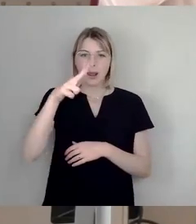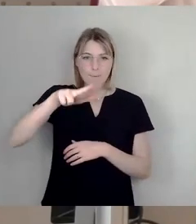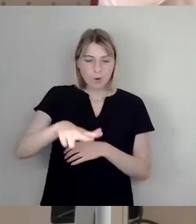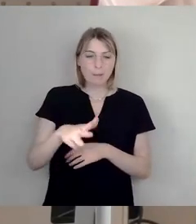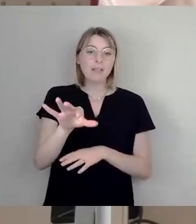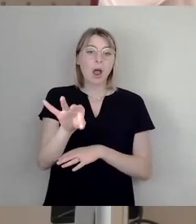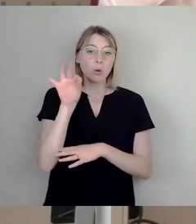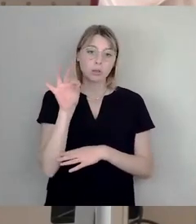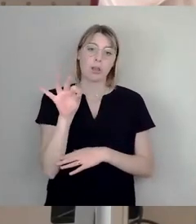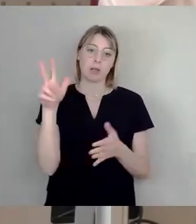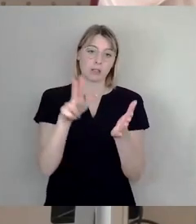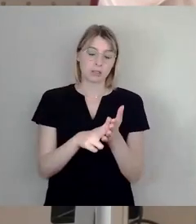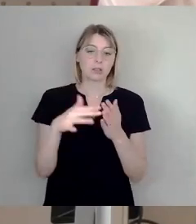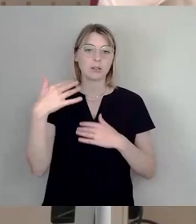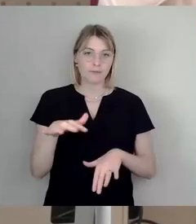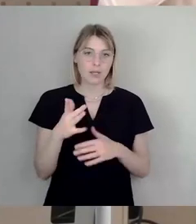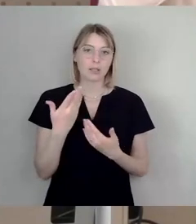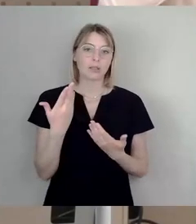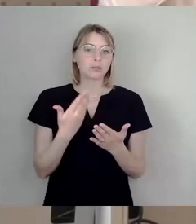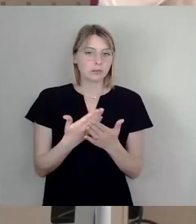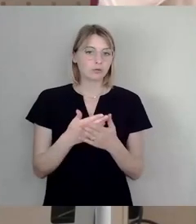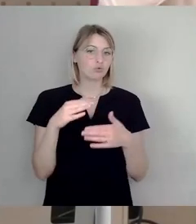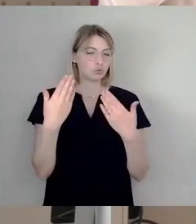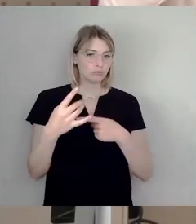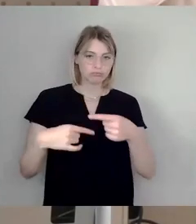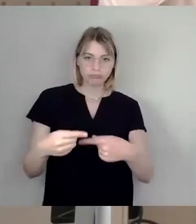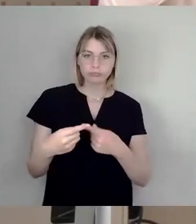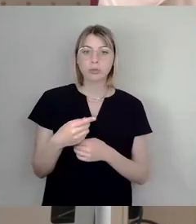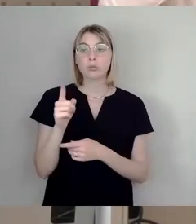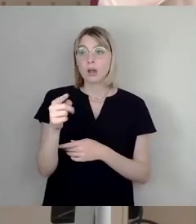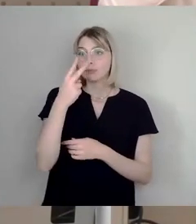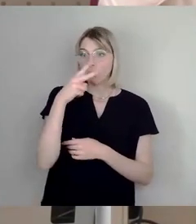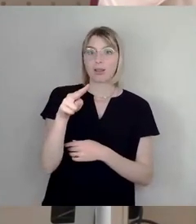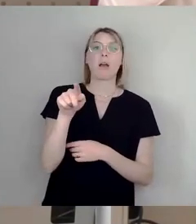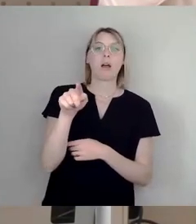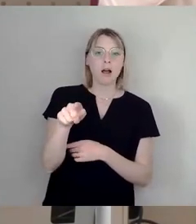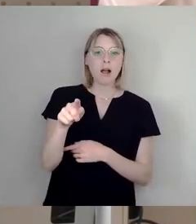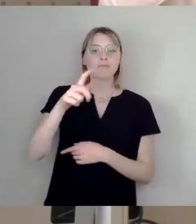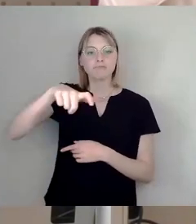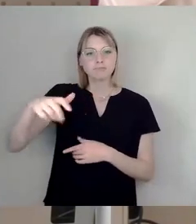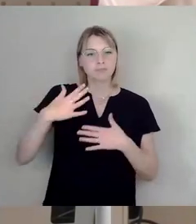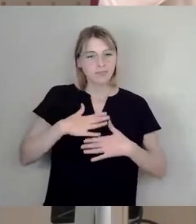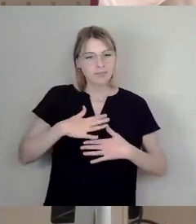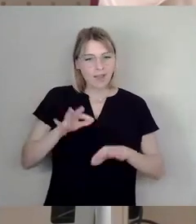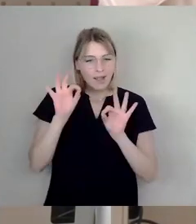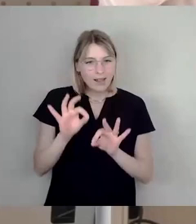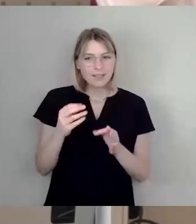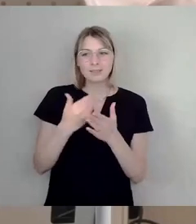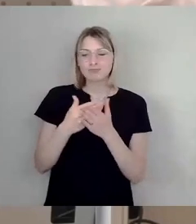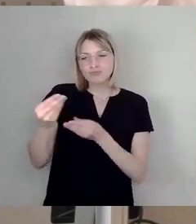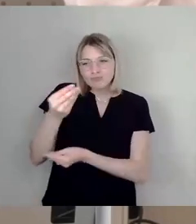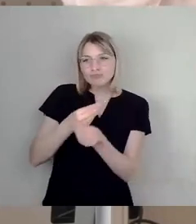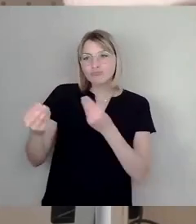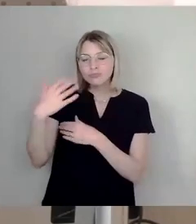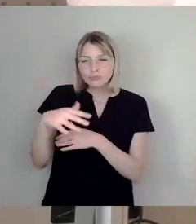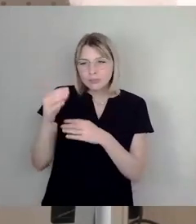dann genehmigt wurde. Und dann merkte man, dass den Leuten das gefällt. Man hat sich hingesetzt. Man hat auch jetzt wieder gesehen auf den Bildern, dass das eine